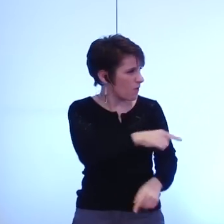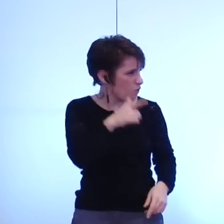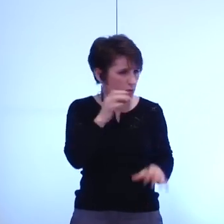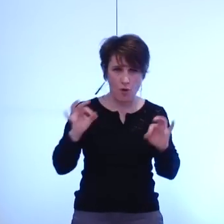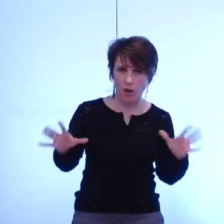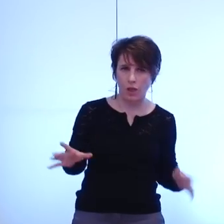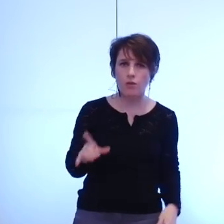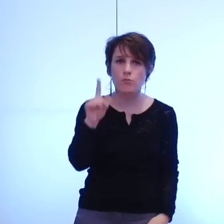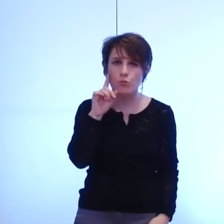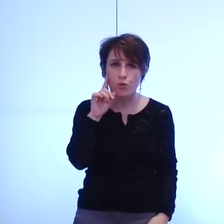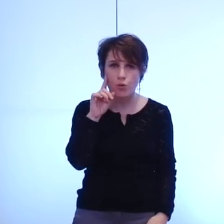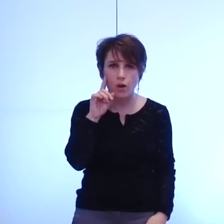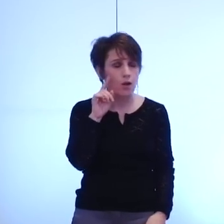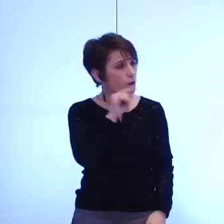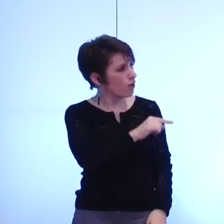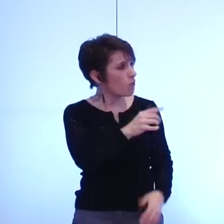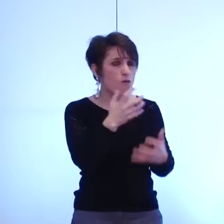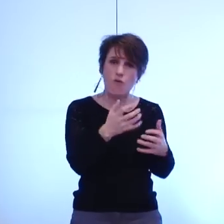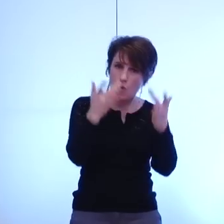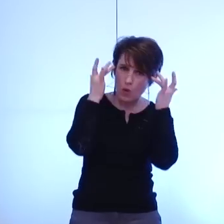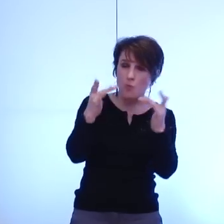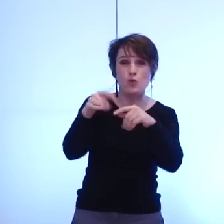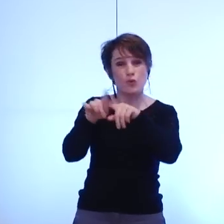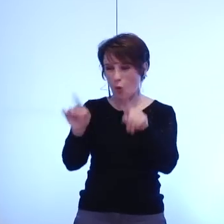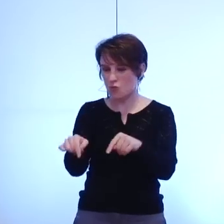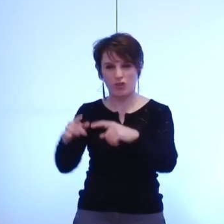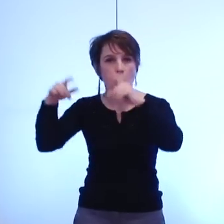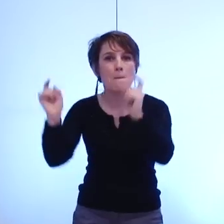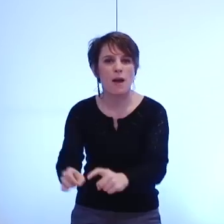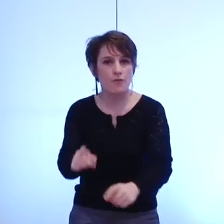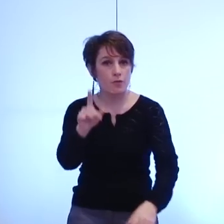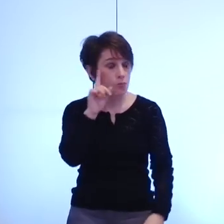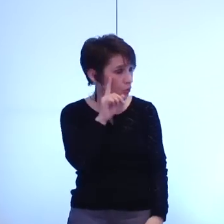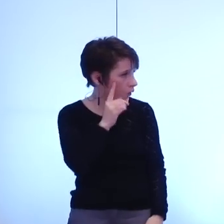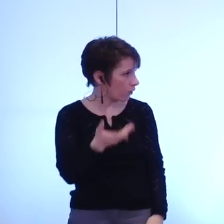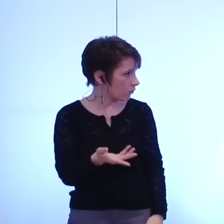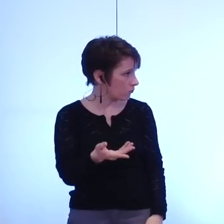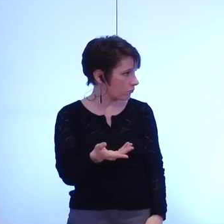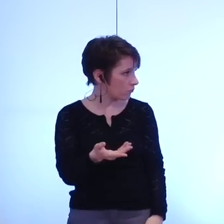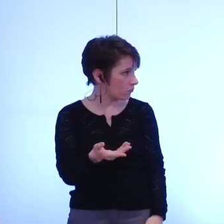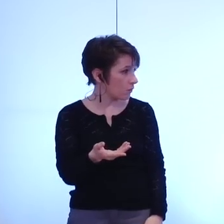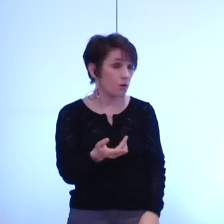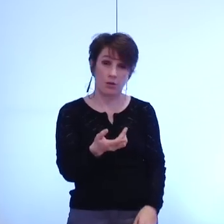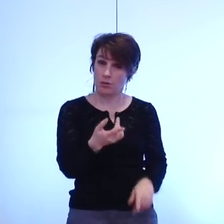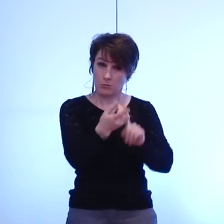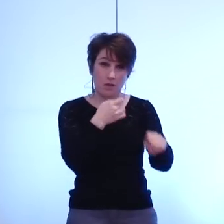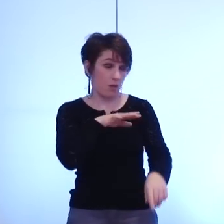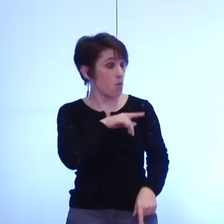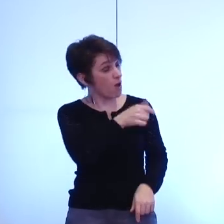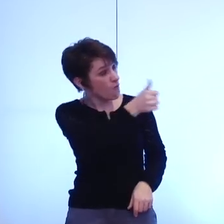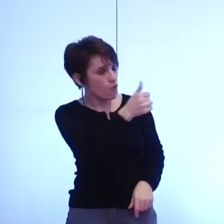-vous fait le choix de tailler dans le budget culture ? Parce que c'est la résultante du classement de vos priorités.